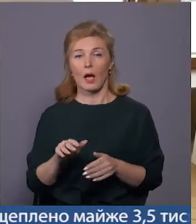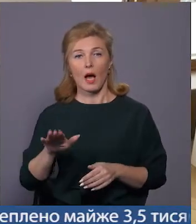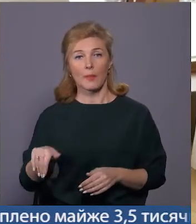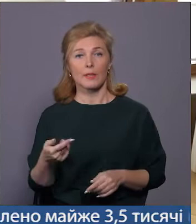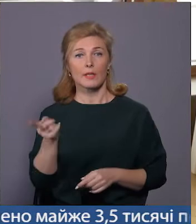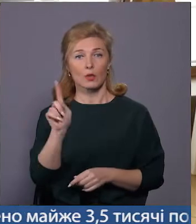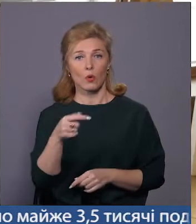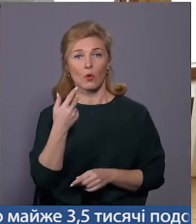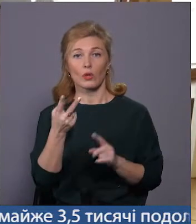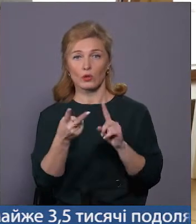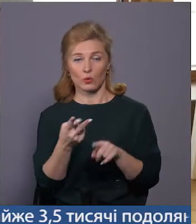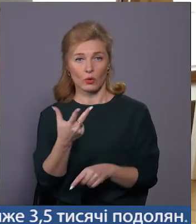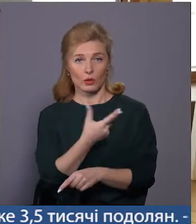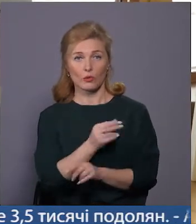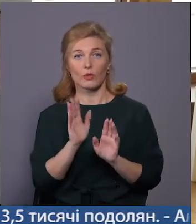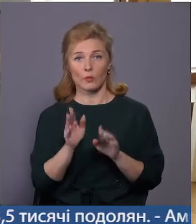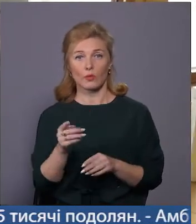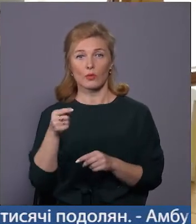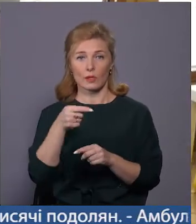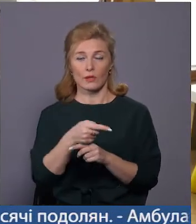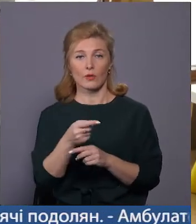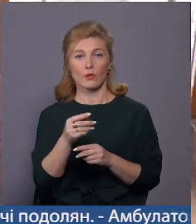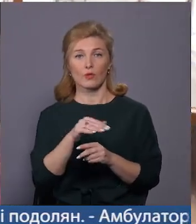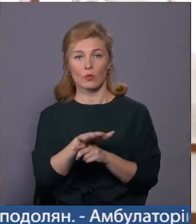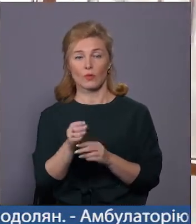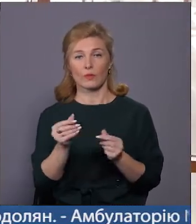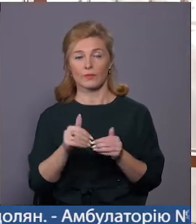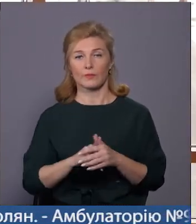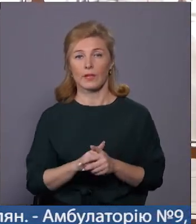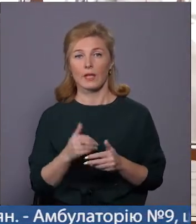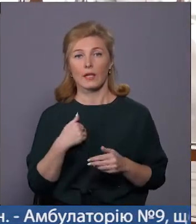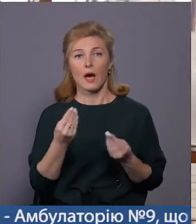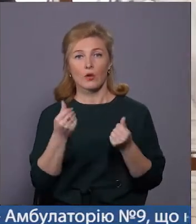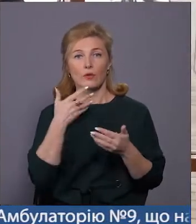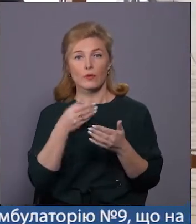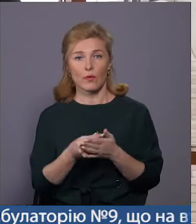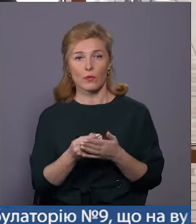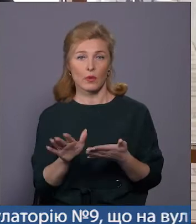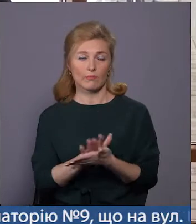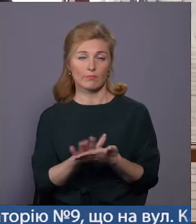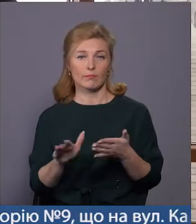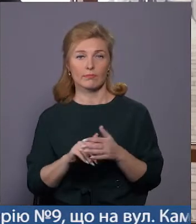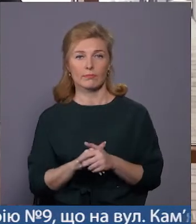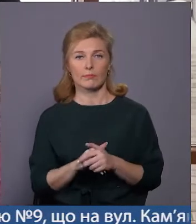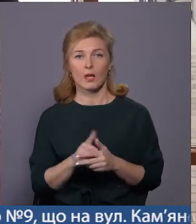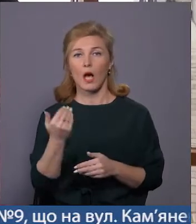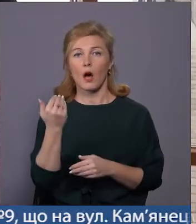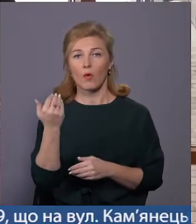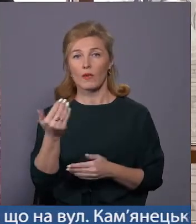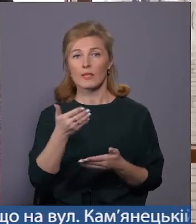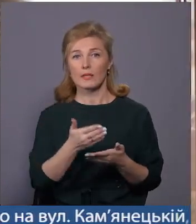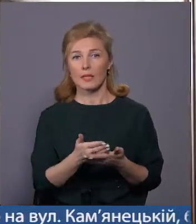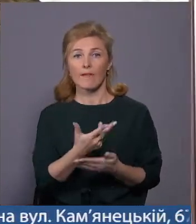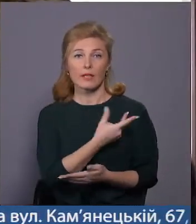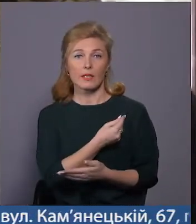і другий раз, то обіщали, що вже буде тоді то саме, що можна тоді на ліки. Я гроші мав з холі, в гроші. А у вас є 17 чи